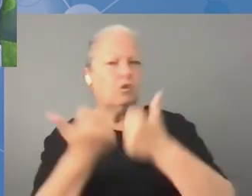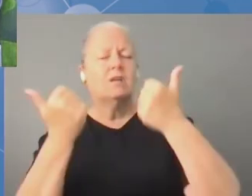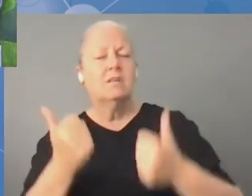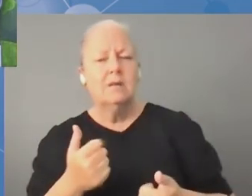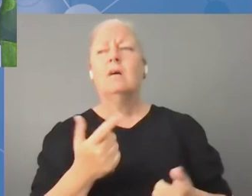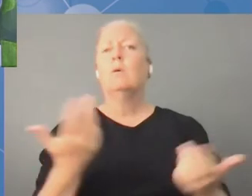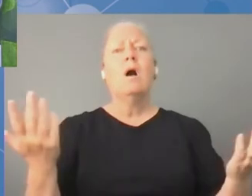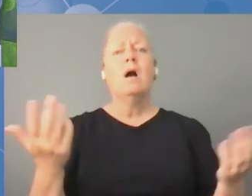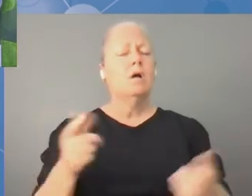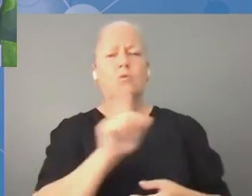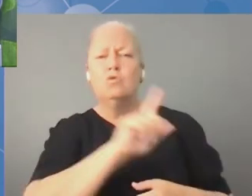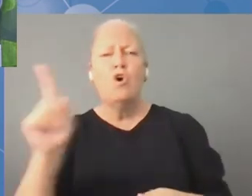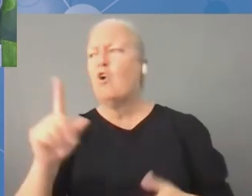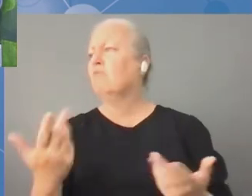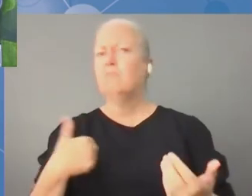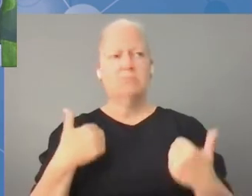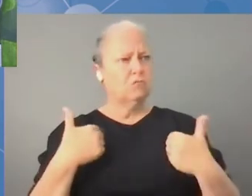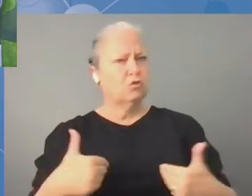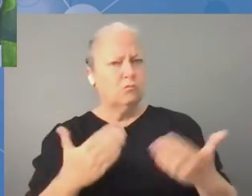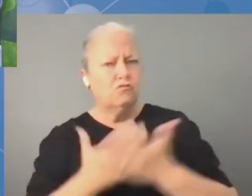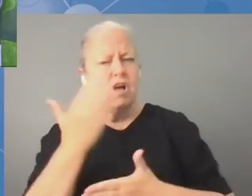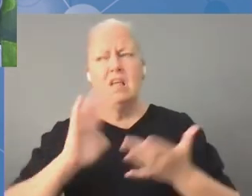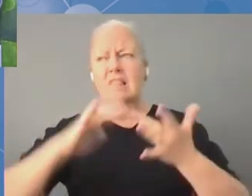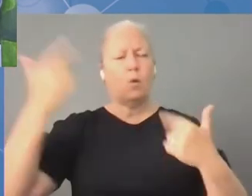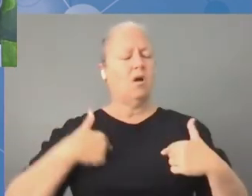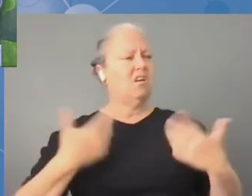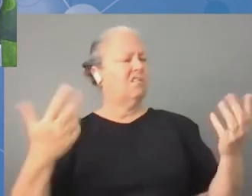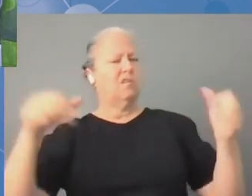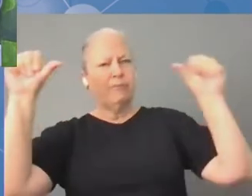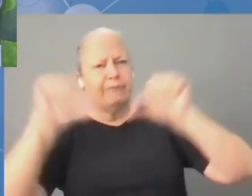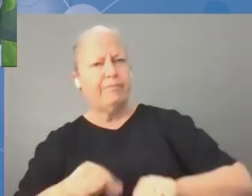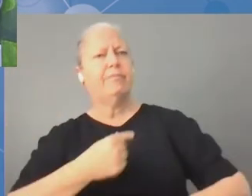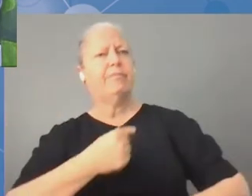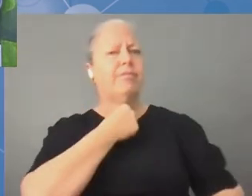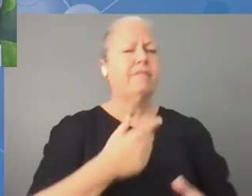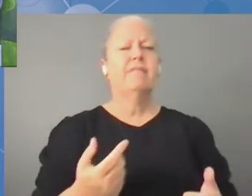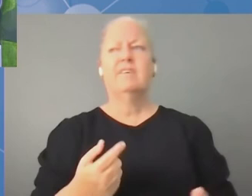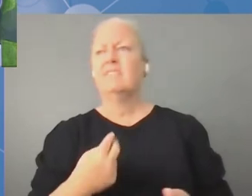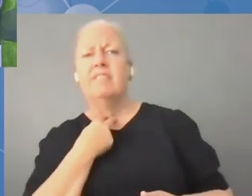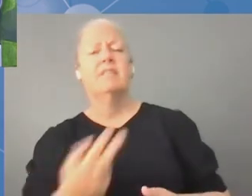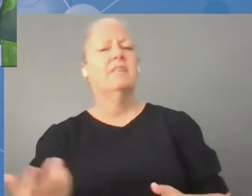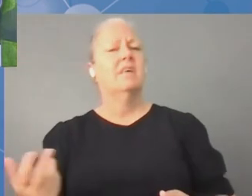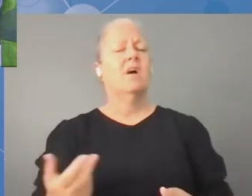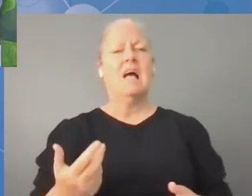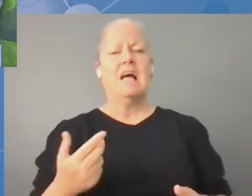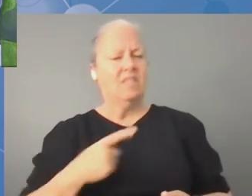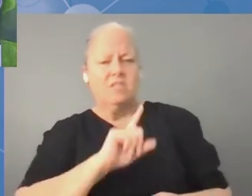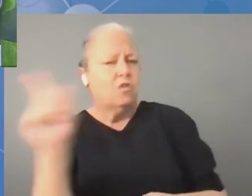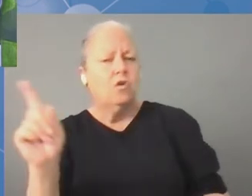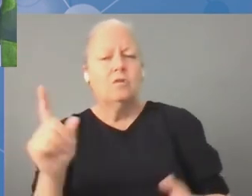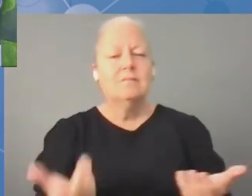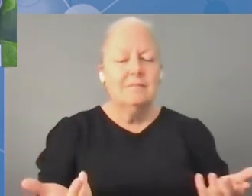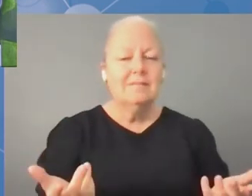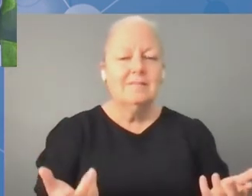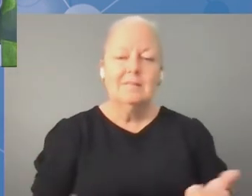wzajemnej admiracji. Chodzi też o to, aby rozmawiać o kwestiach kontrowersyjnych. Chcemy także dać